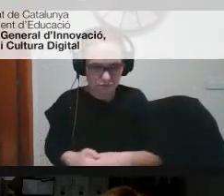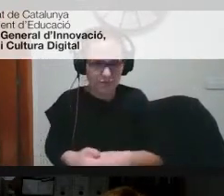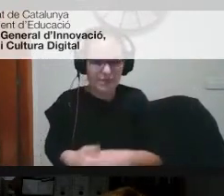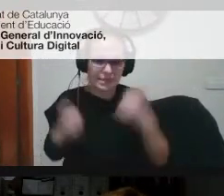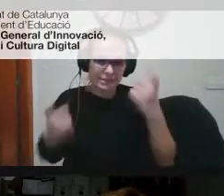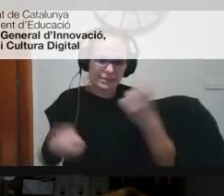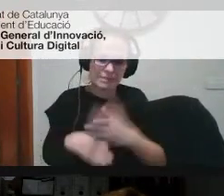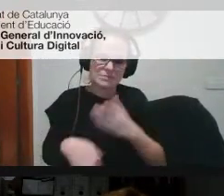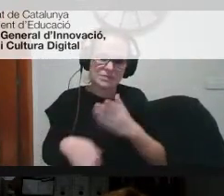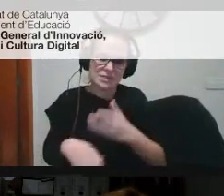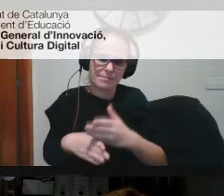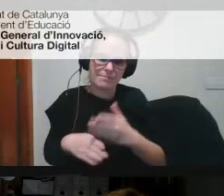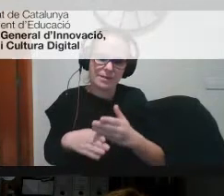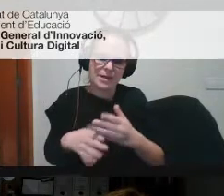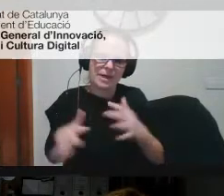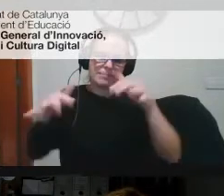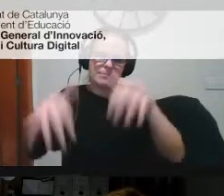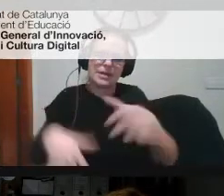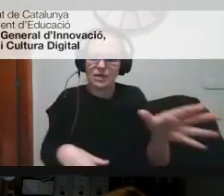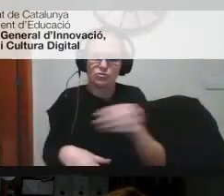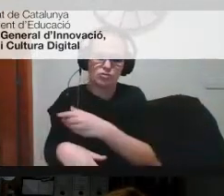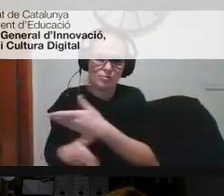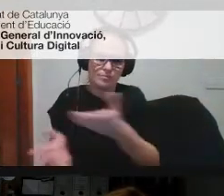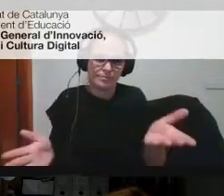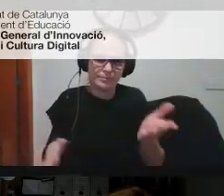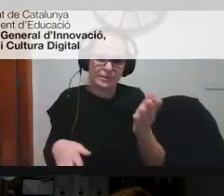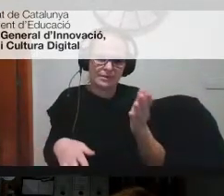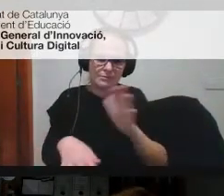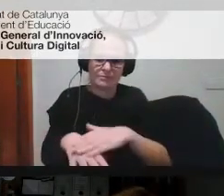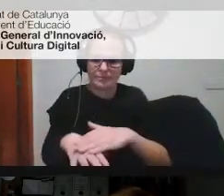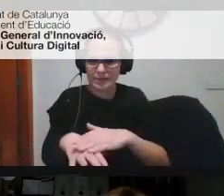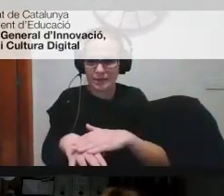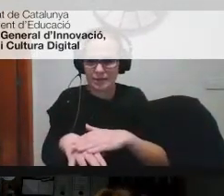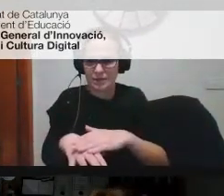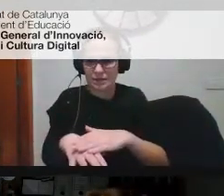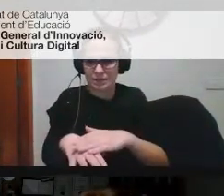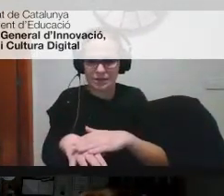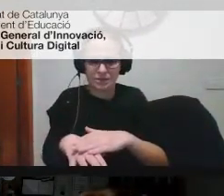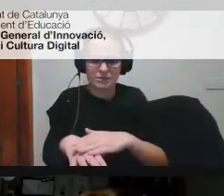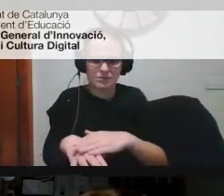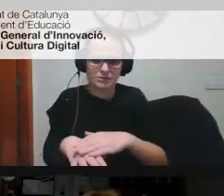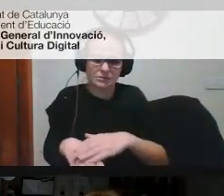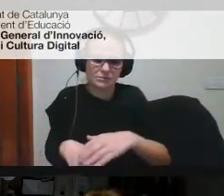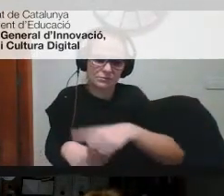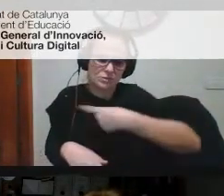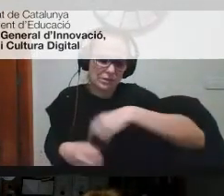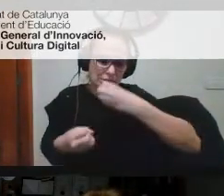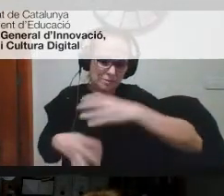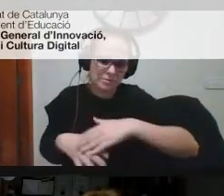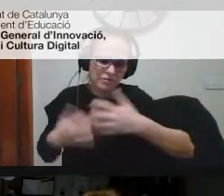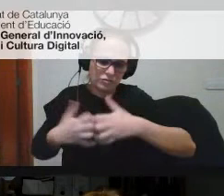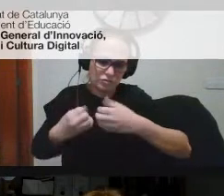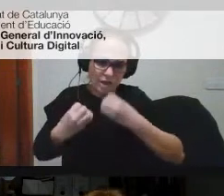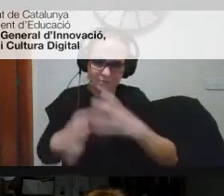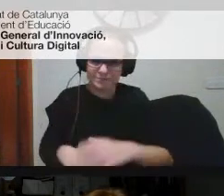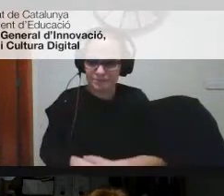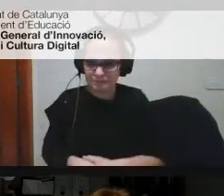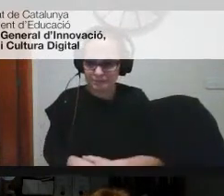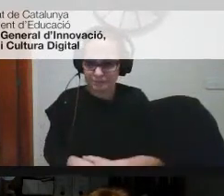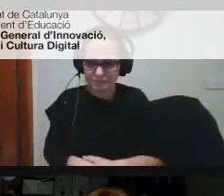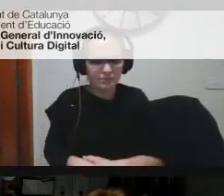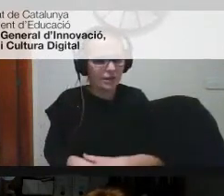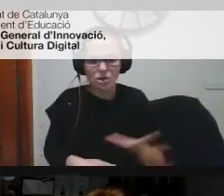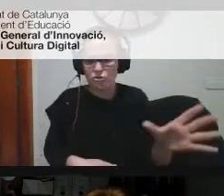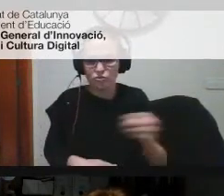intentem sempre implicar tothom d'aquesta manera nosaltres és la que ens ha anat bé perquè per funcionar tenia